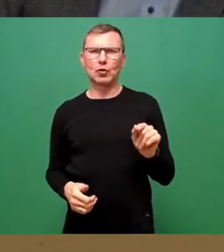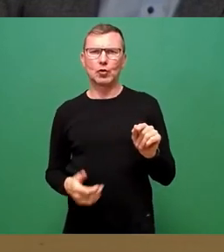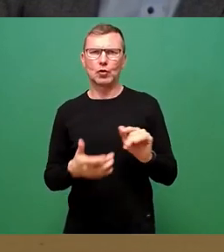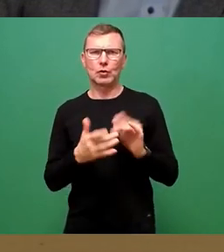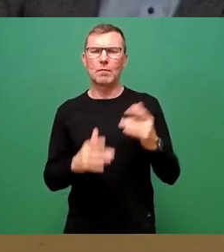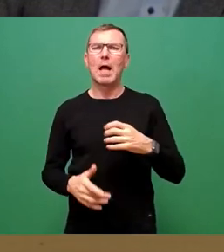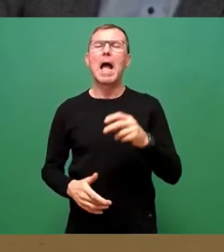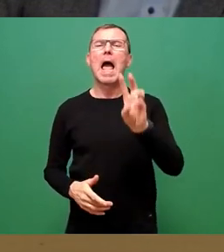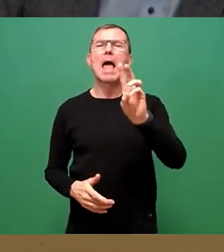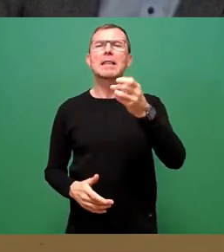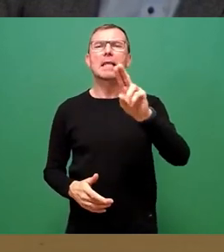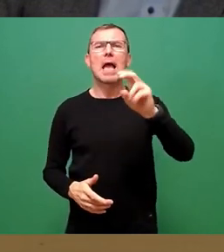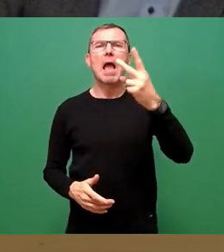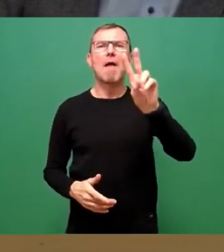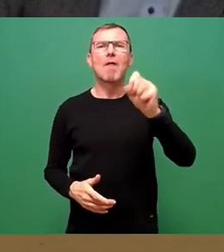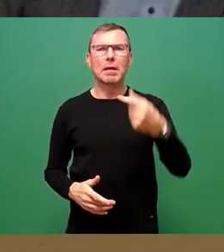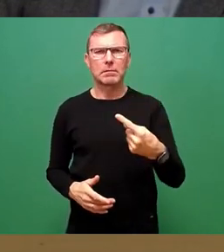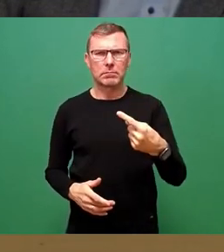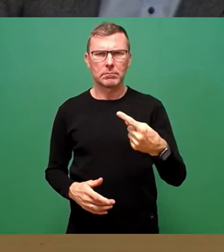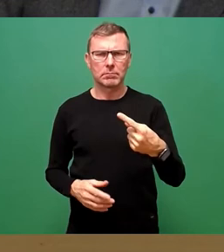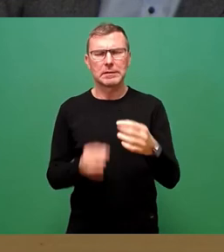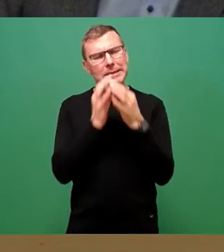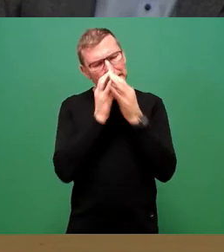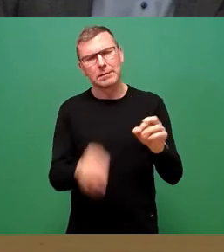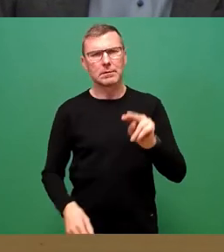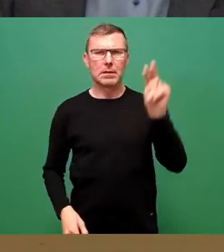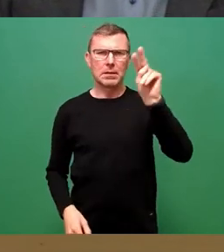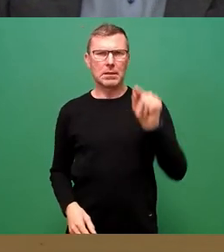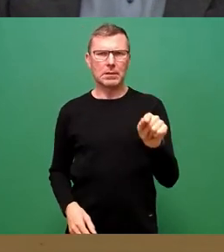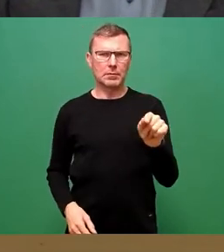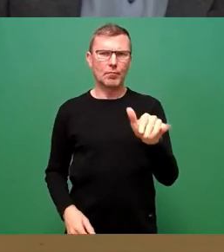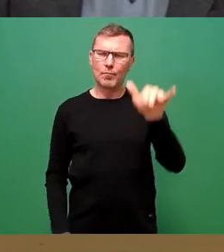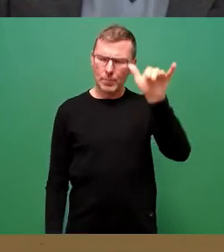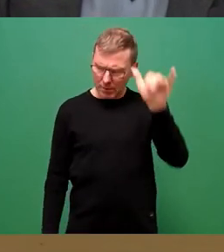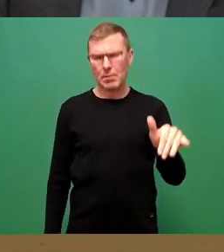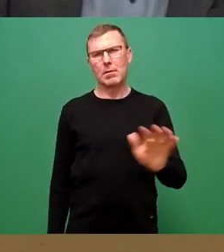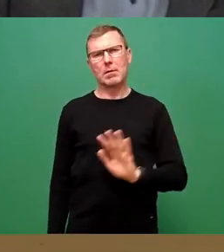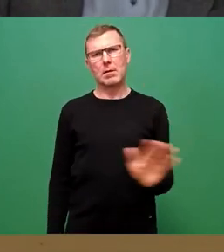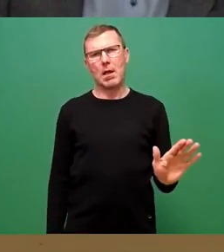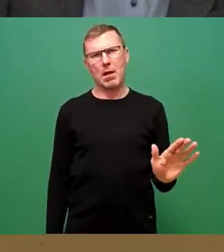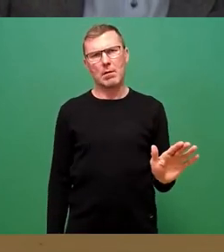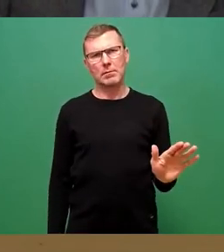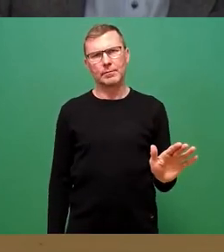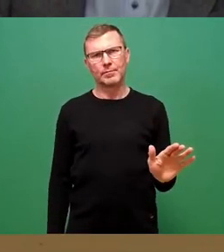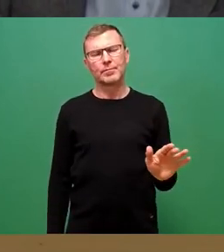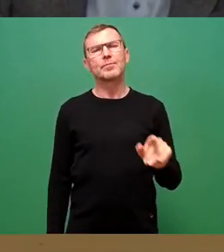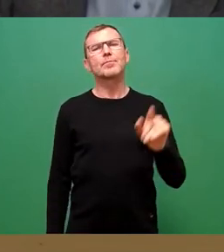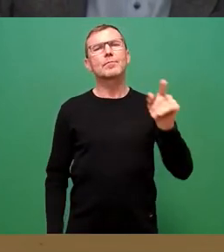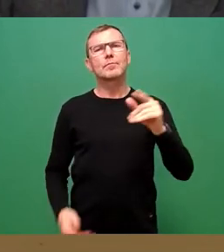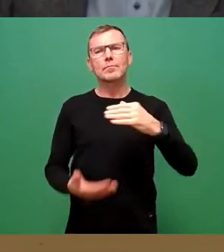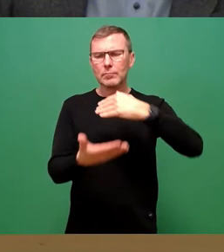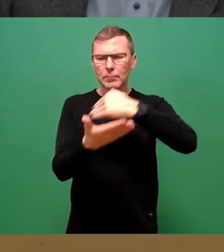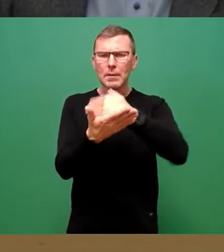TREWAG entsprechend auch sich anschauen. Da sind die Kuchendiagramme